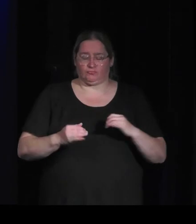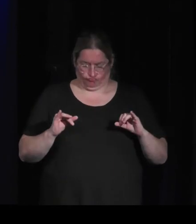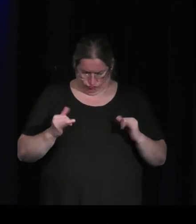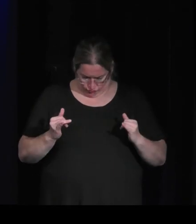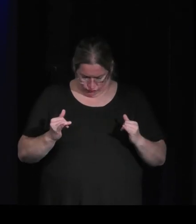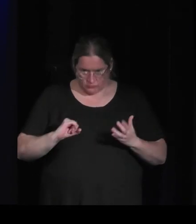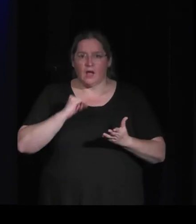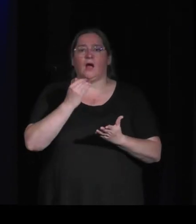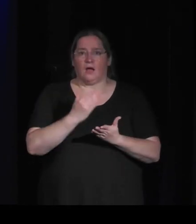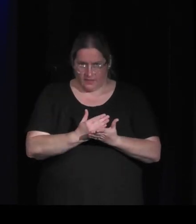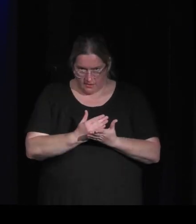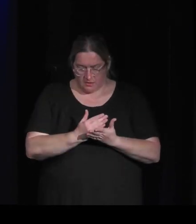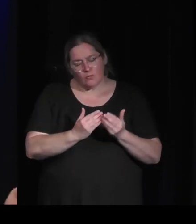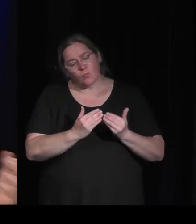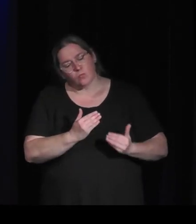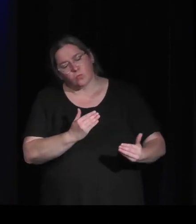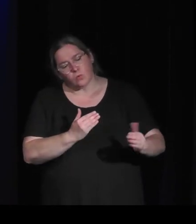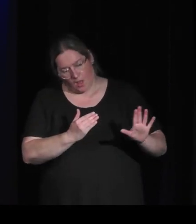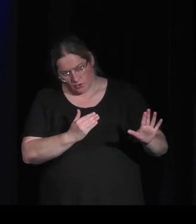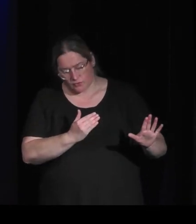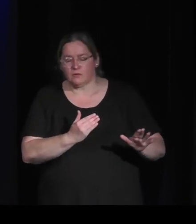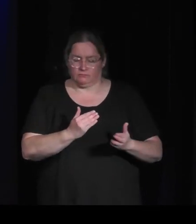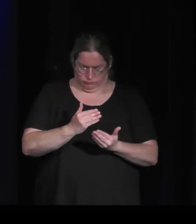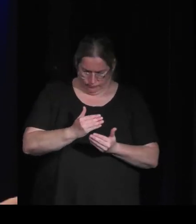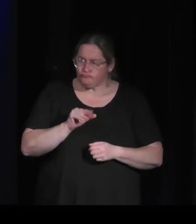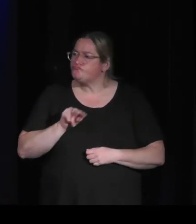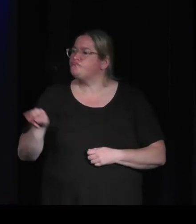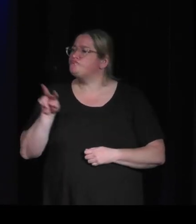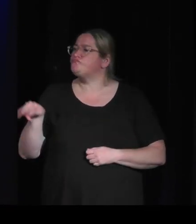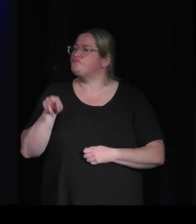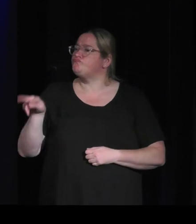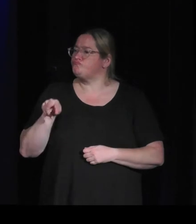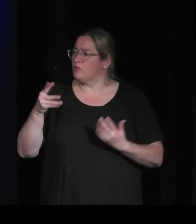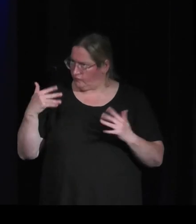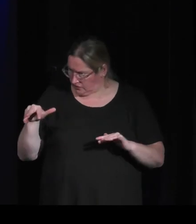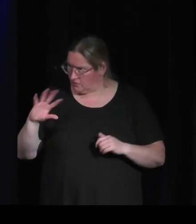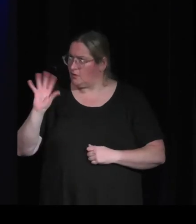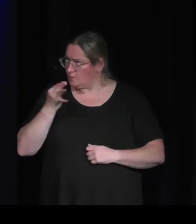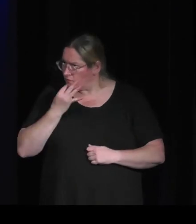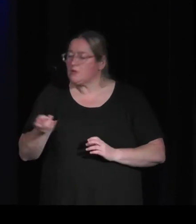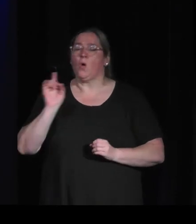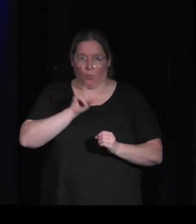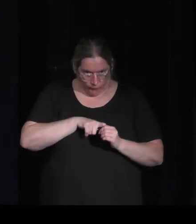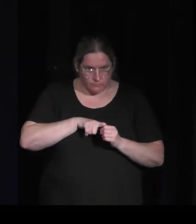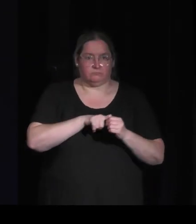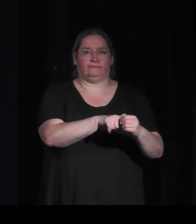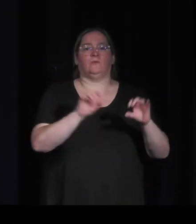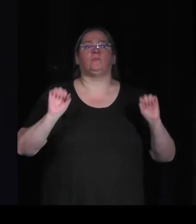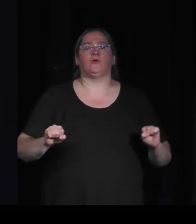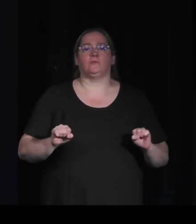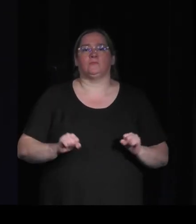là parce que quoi qu'il arrive je sais à quel endroit je dois me regreffer sur la trame principale j'ai une question